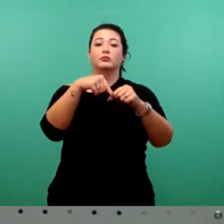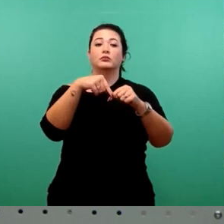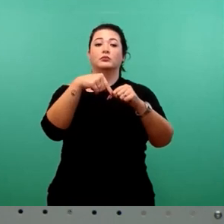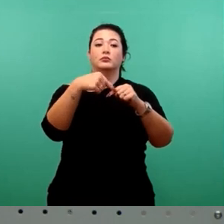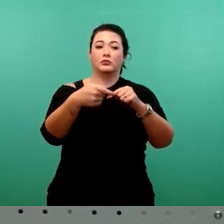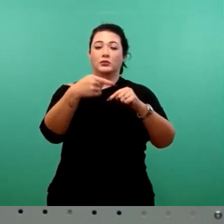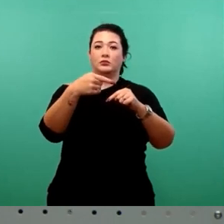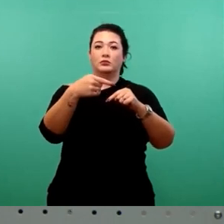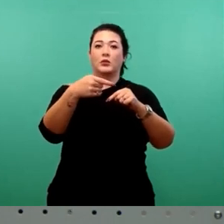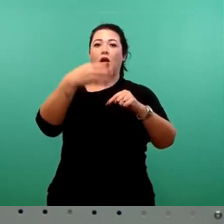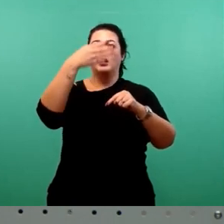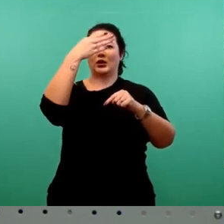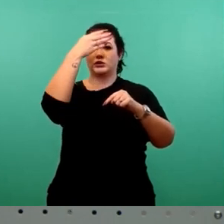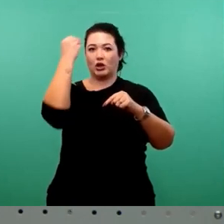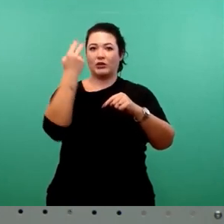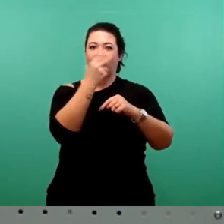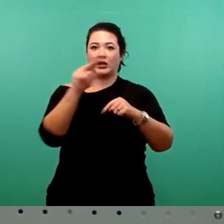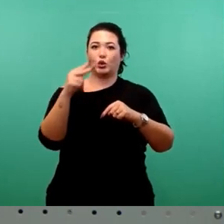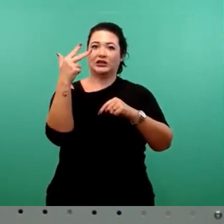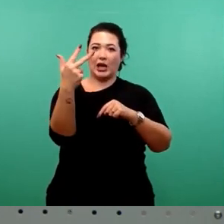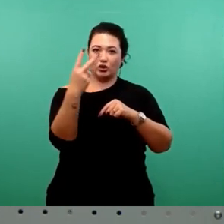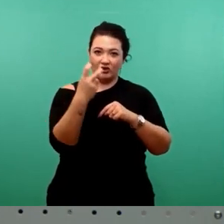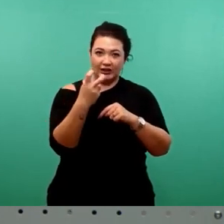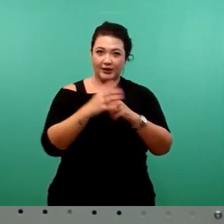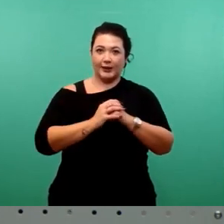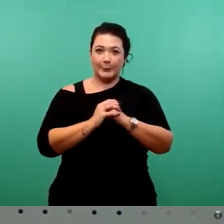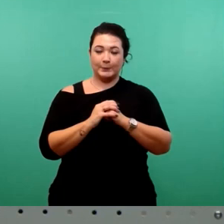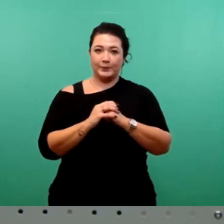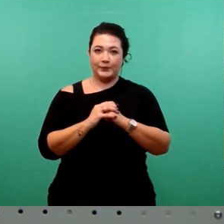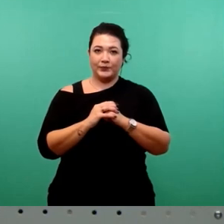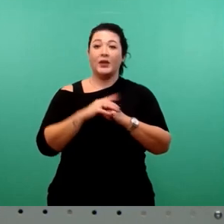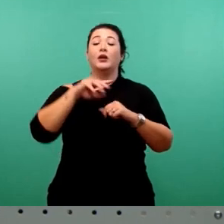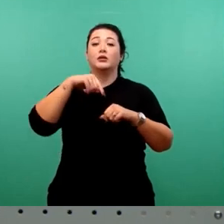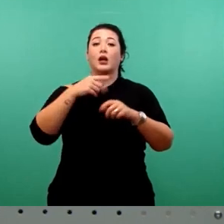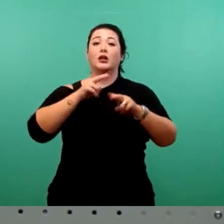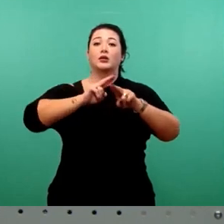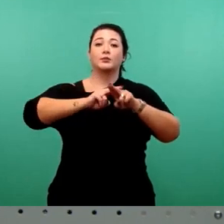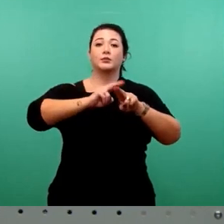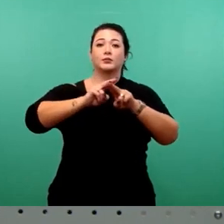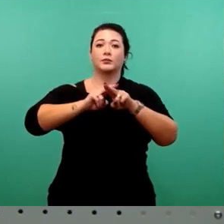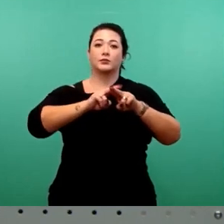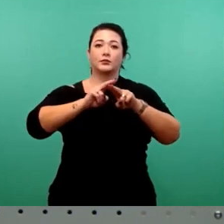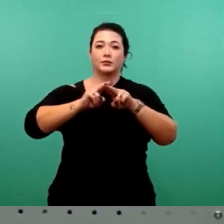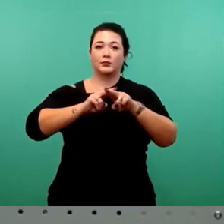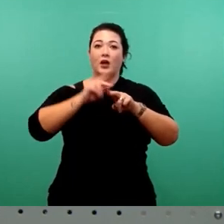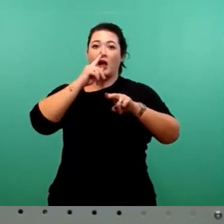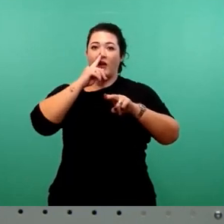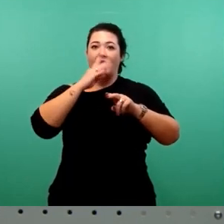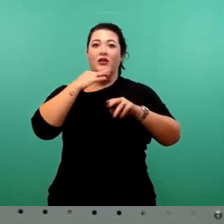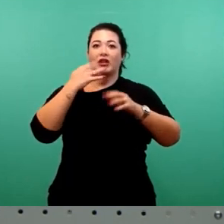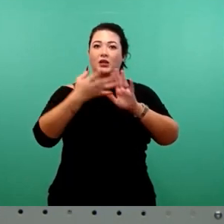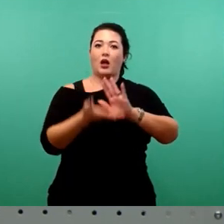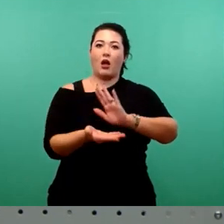vorgesehen, während dem Wartungsarbeiten im abgelassenen und finden wie gesagt im